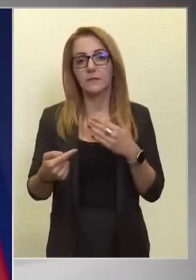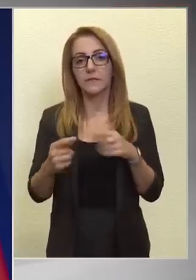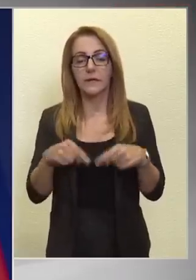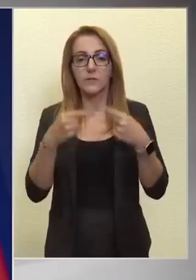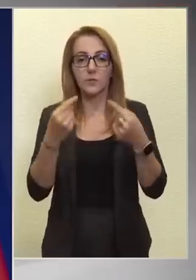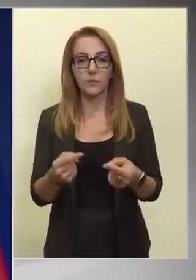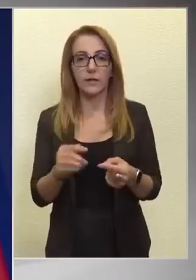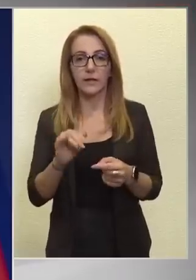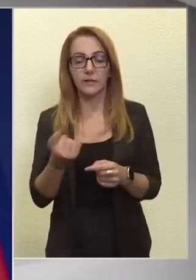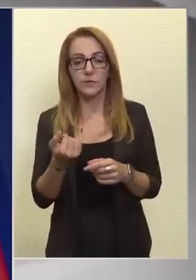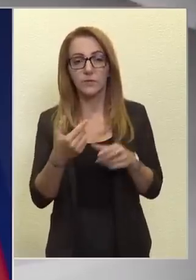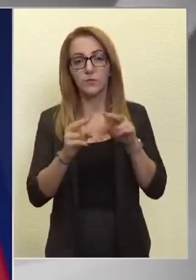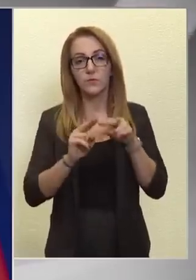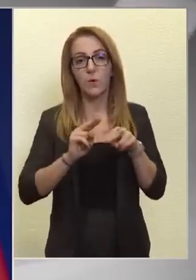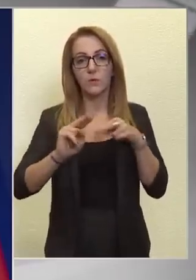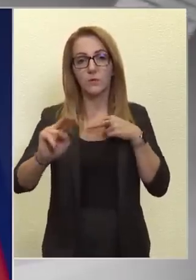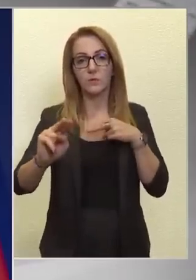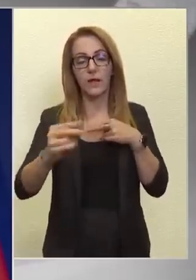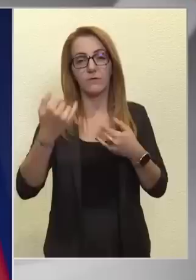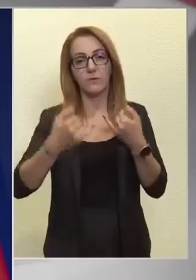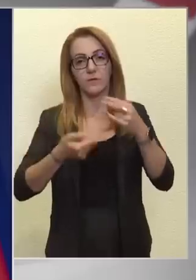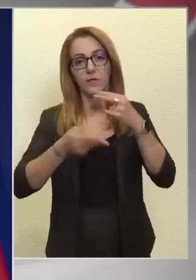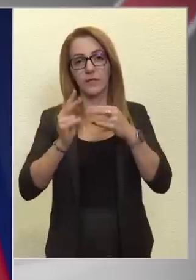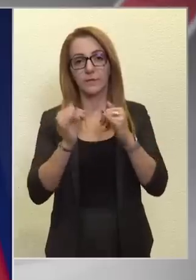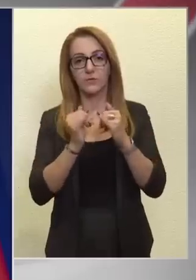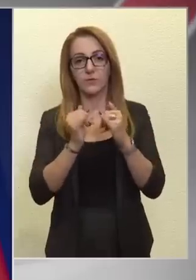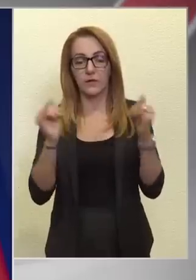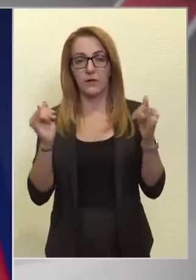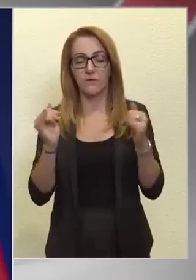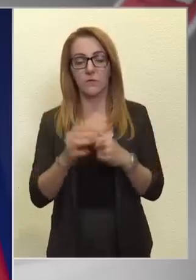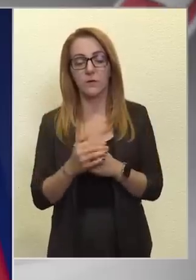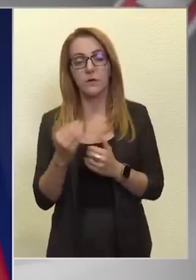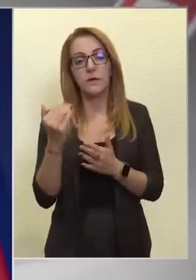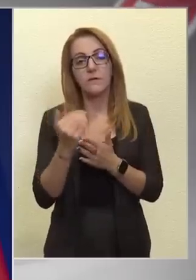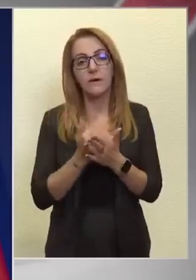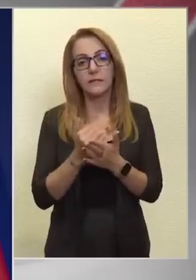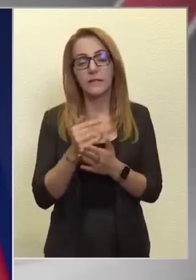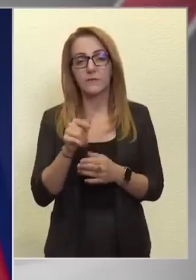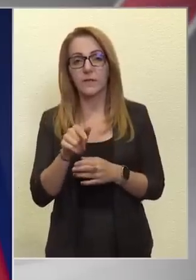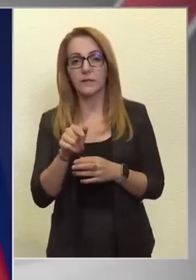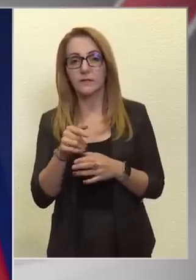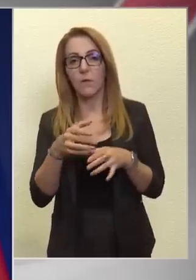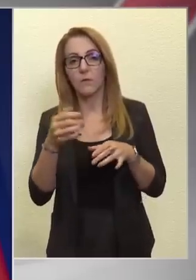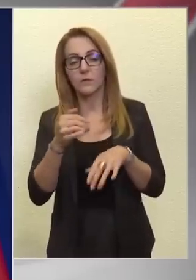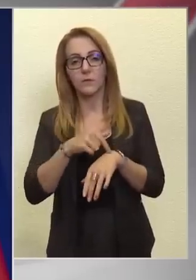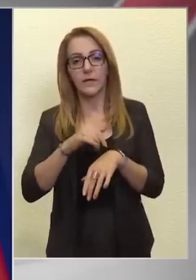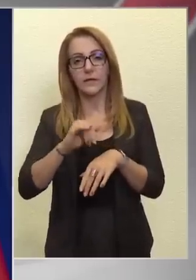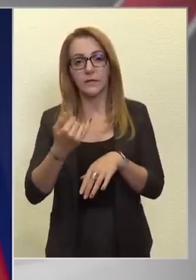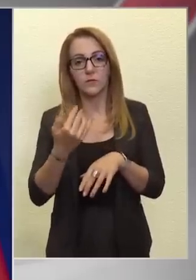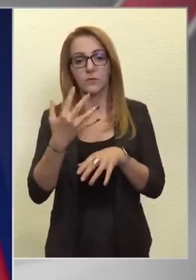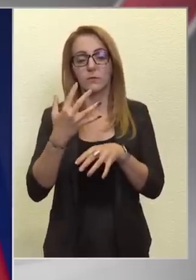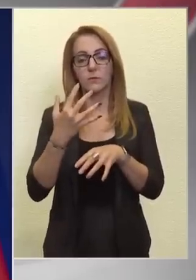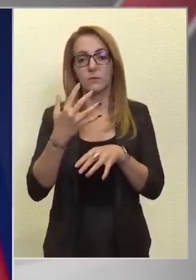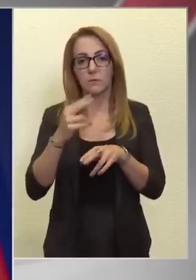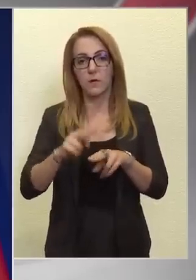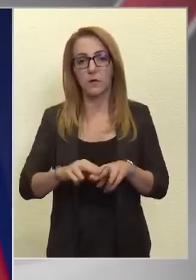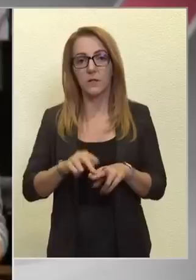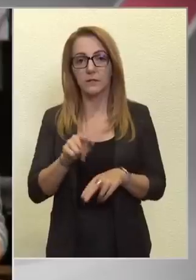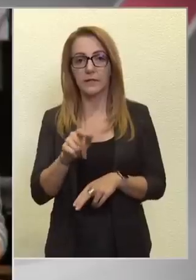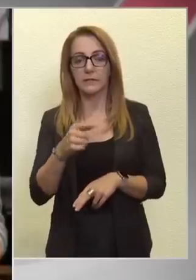azért hosszú távon a versenyképességük javuljon, feltételezve, hogy akár ez hosszú ideig is fennmaradhat ez az energiár.